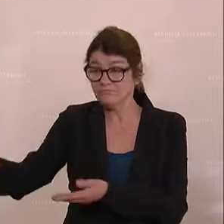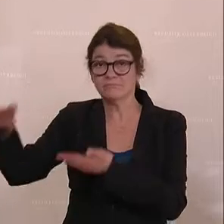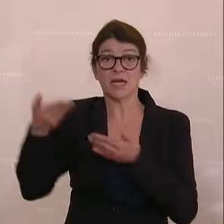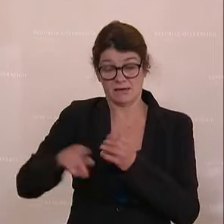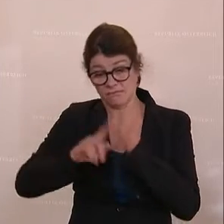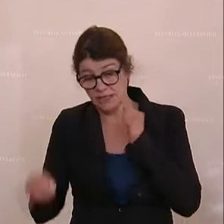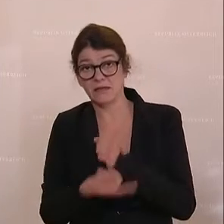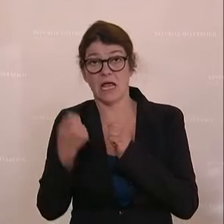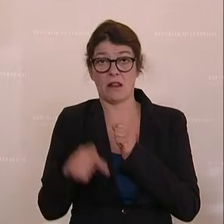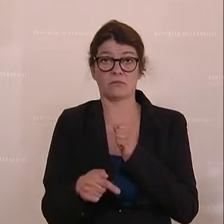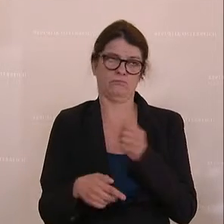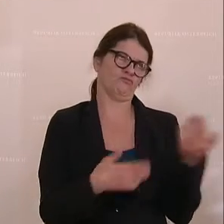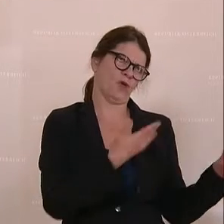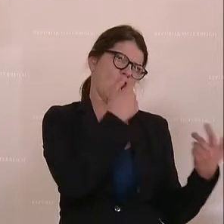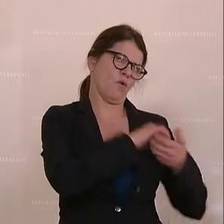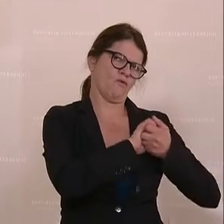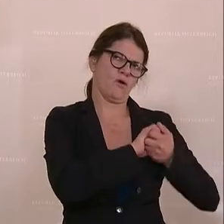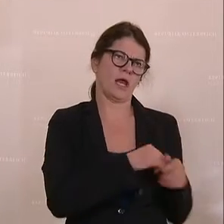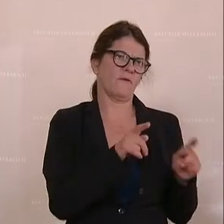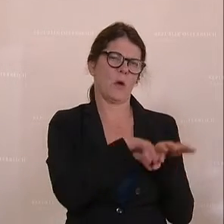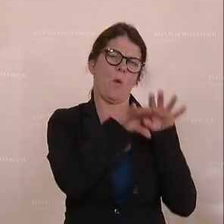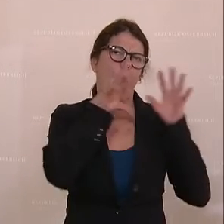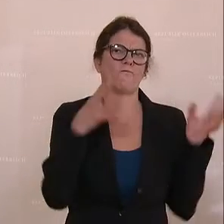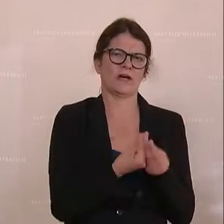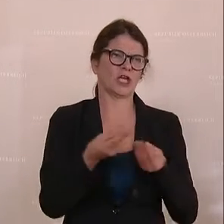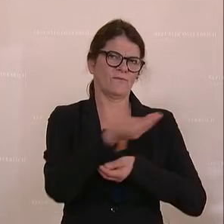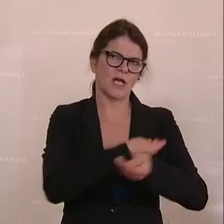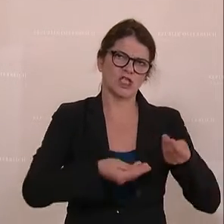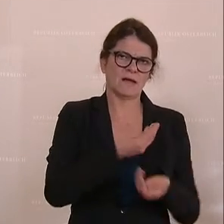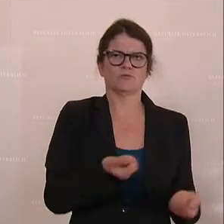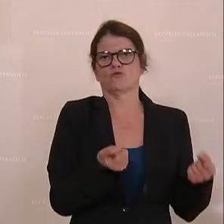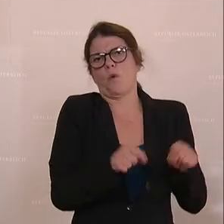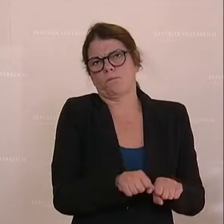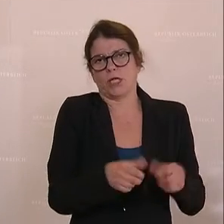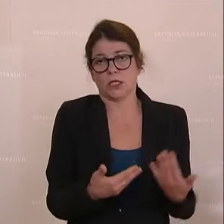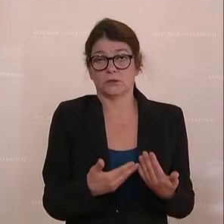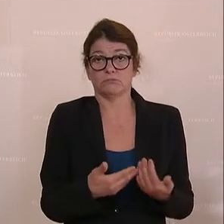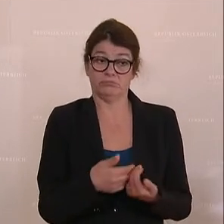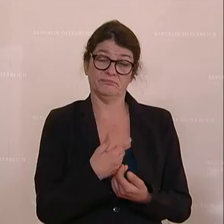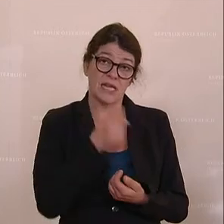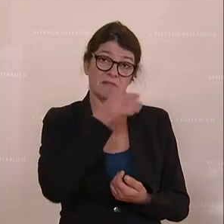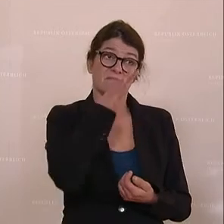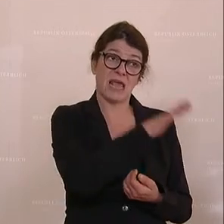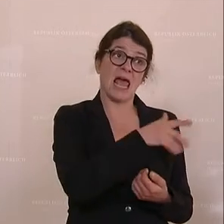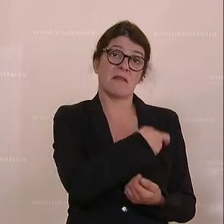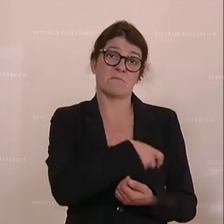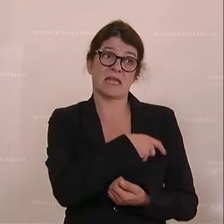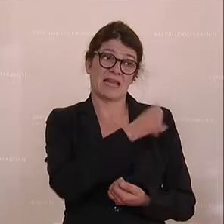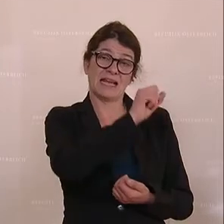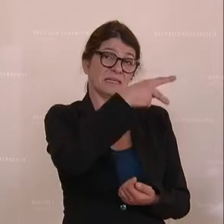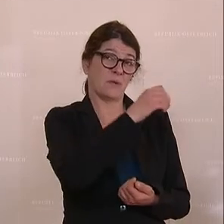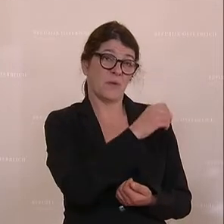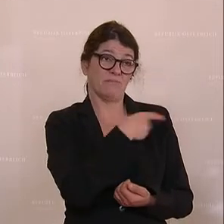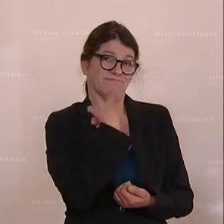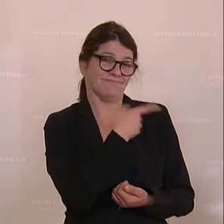Und, naja, Herr Kollege, eine umfassende Wirtschaftskompetenz wird nämlich genau Ihrer Fraktion, der SPÖ, eben